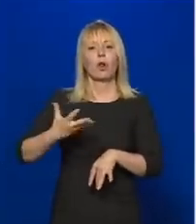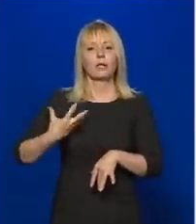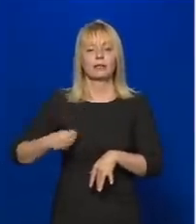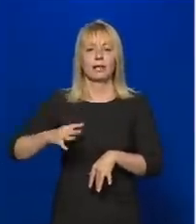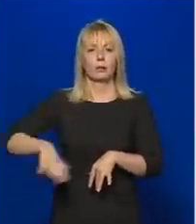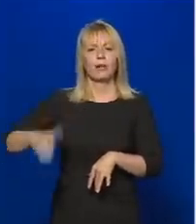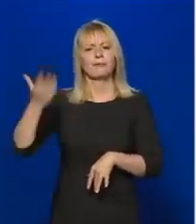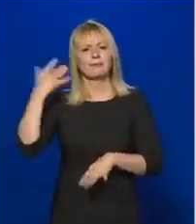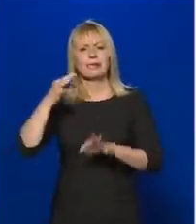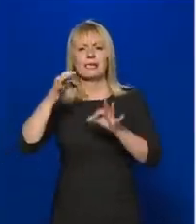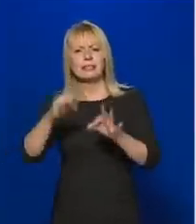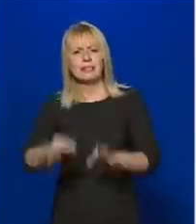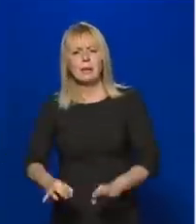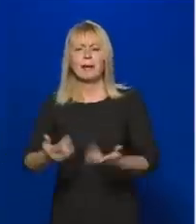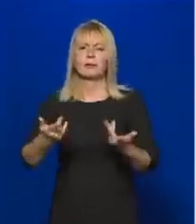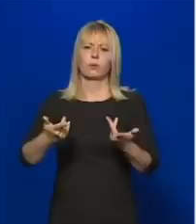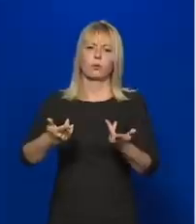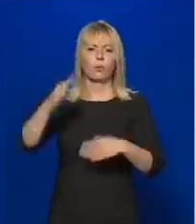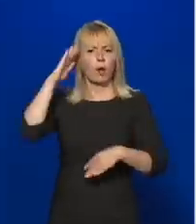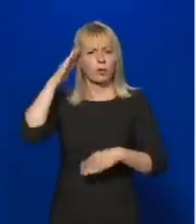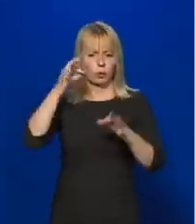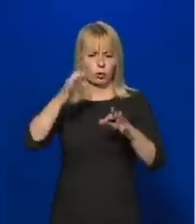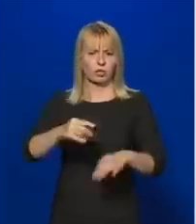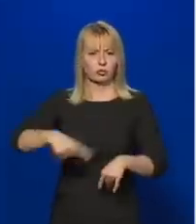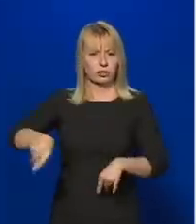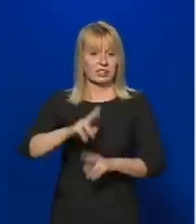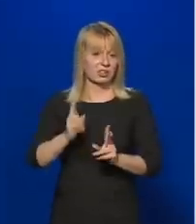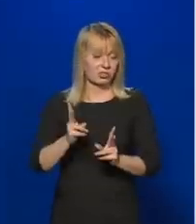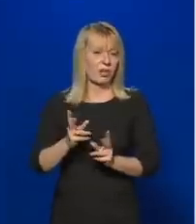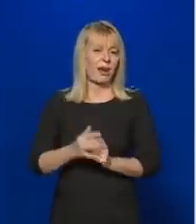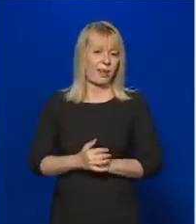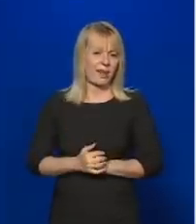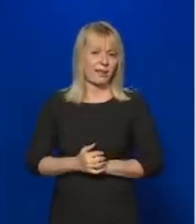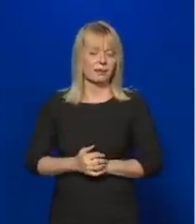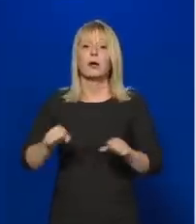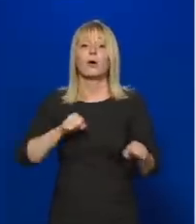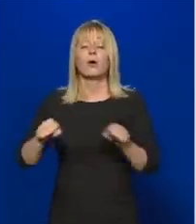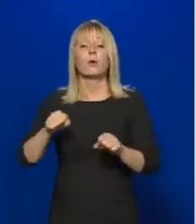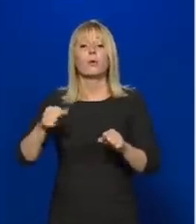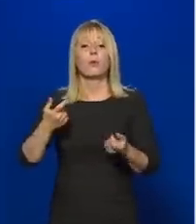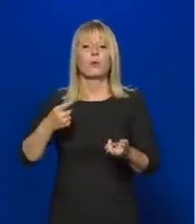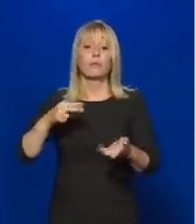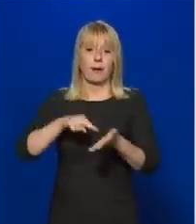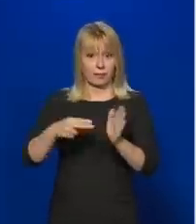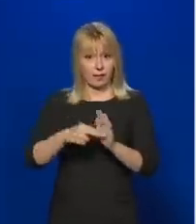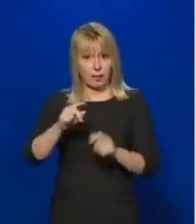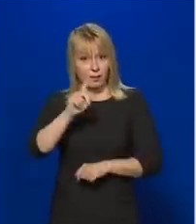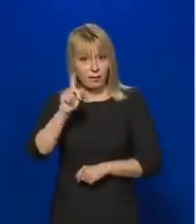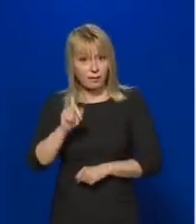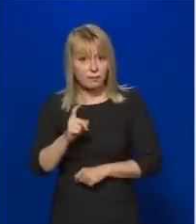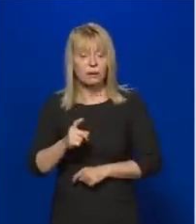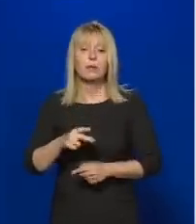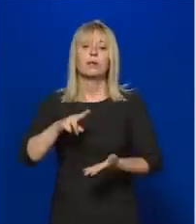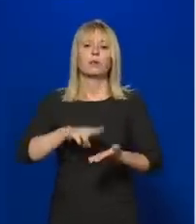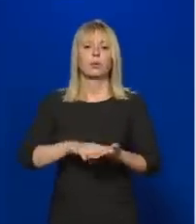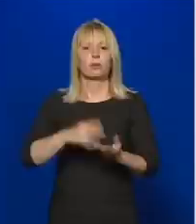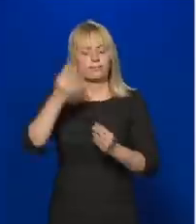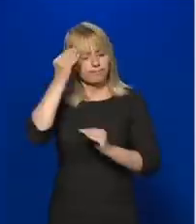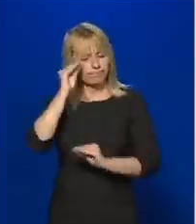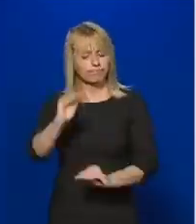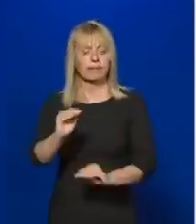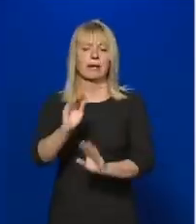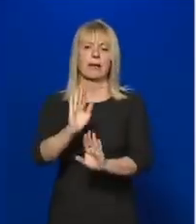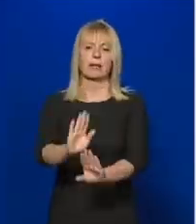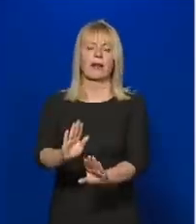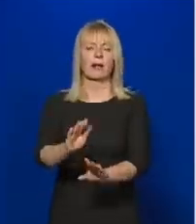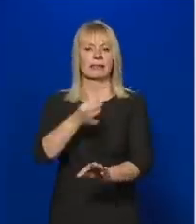temetők, tömegsírok, katonasírok is lehetnek. A kormány tervezi az említett törvény kapcsán a jogos, kegyeleti kérdések figyelembevételét,